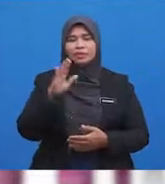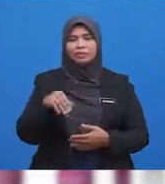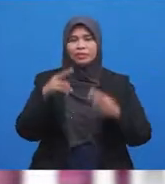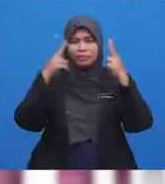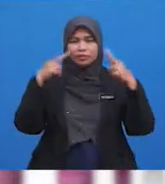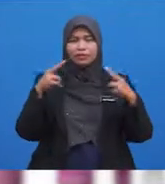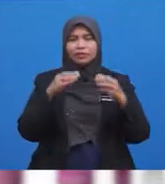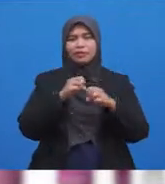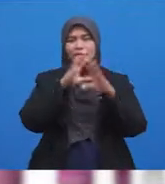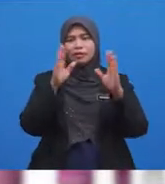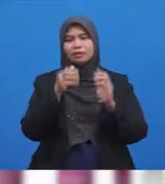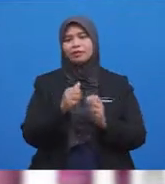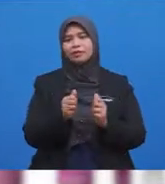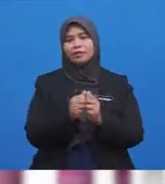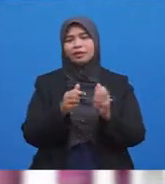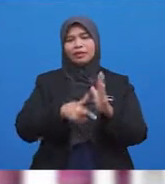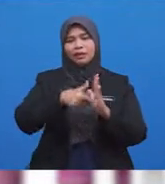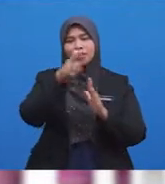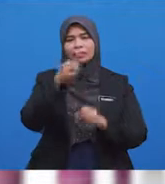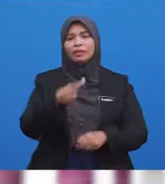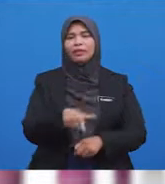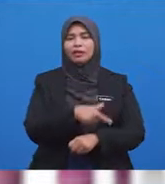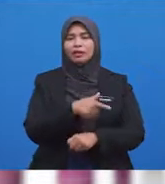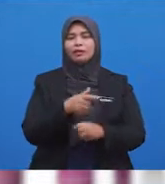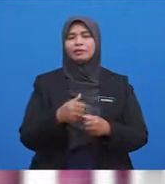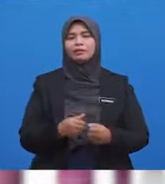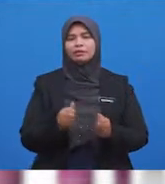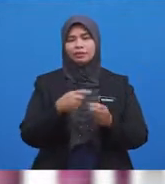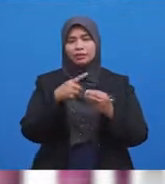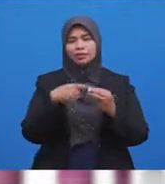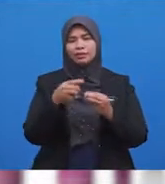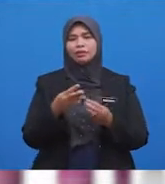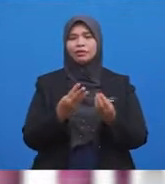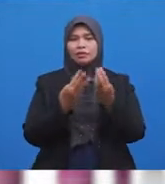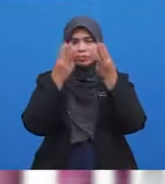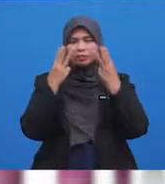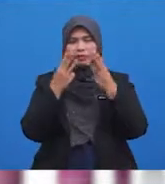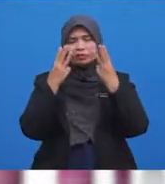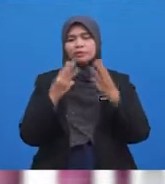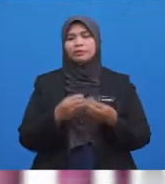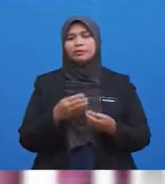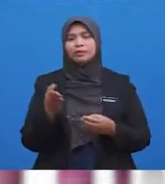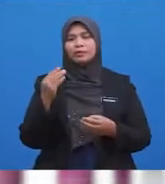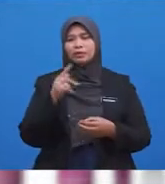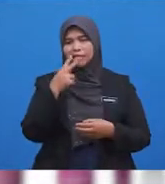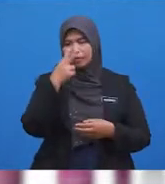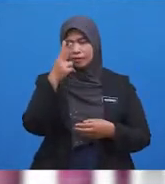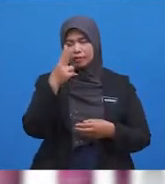menerangkan dengan lebih lanjut tentang wuduk, mari kita semak dulu